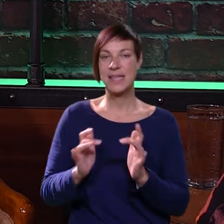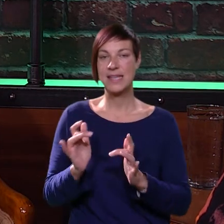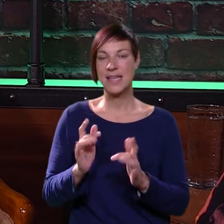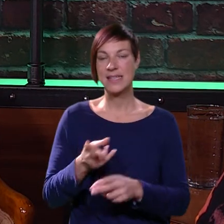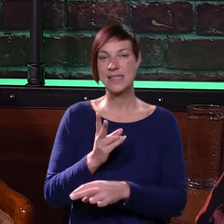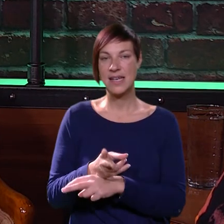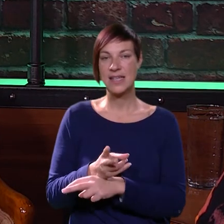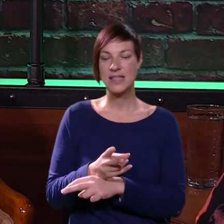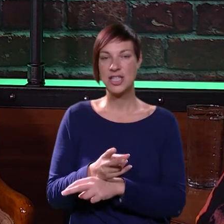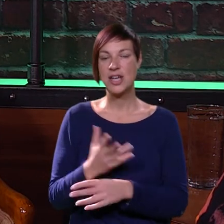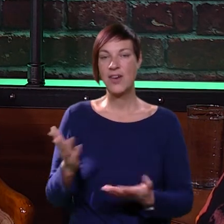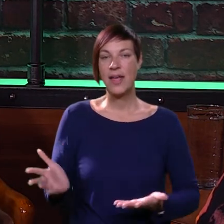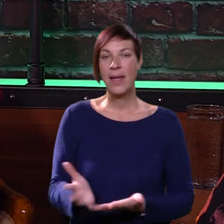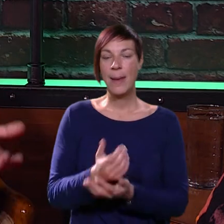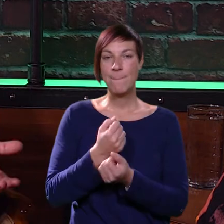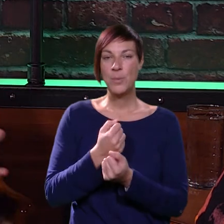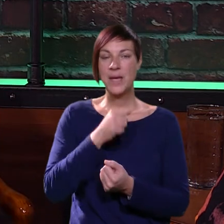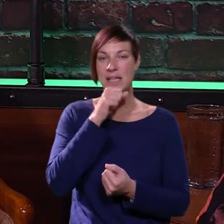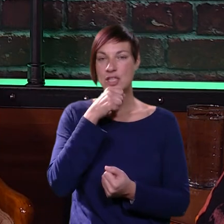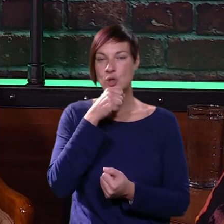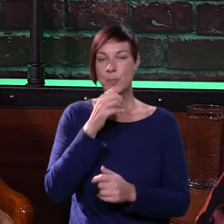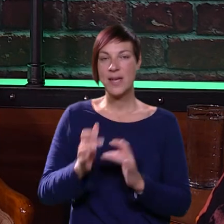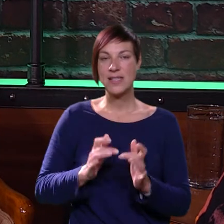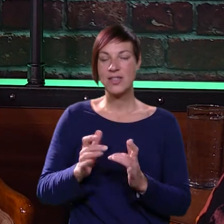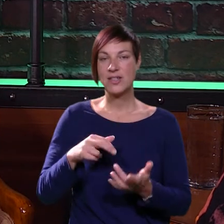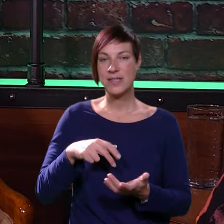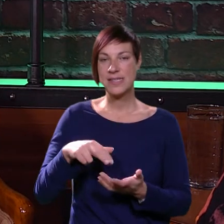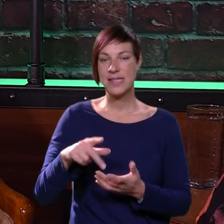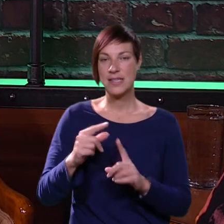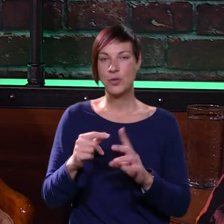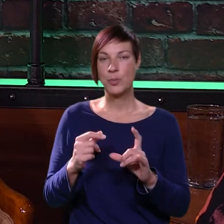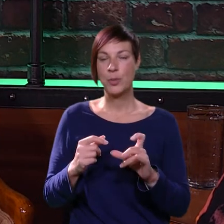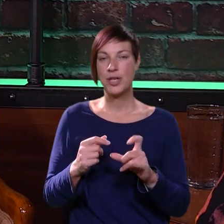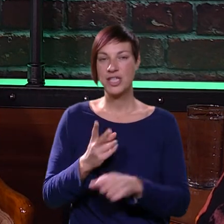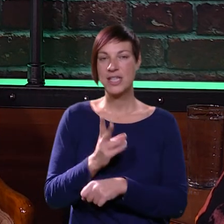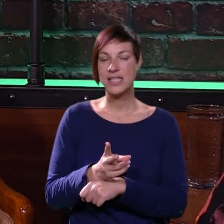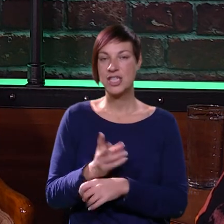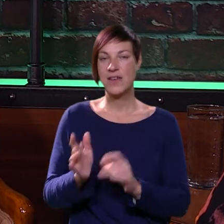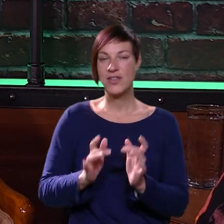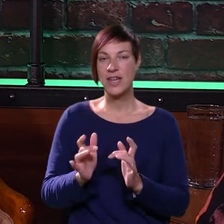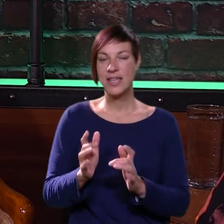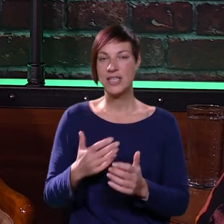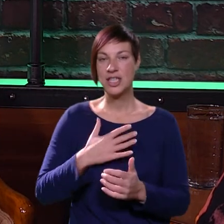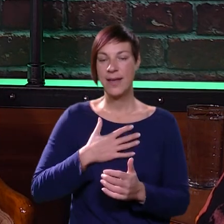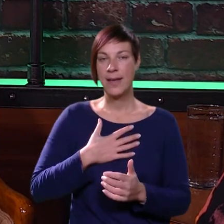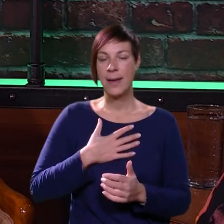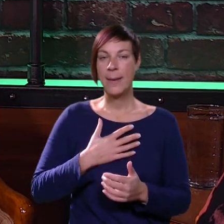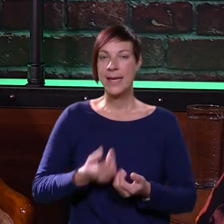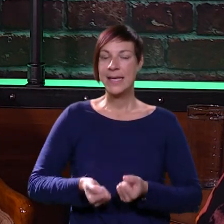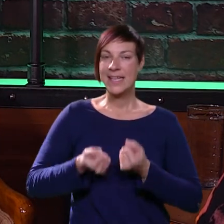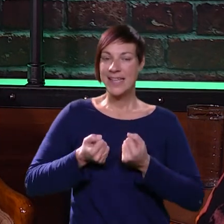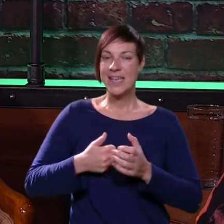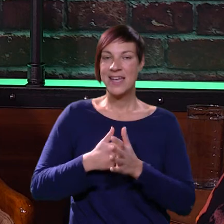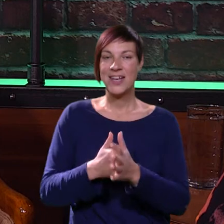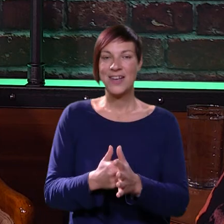natjeconje državno i pobjedili su tu u Županijsko natjeconju, sad idu u porečno, državno natjeconje. U stvore, meni je nju